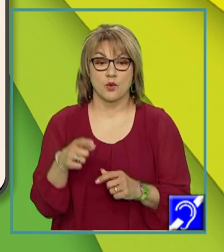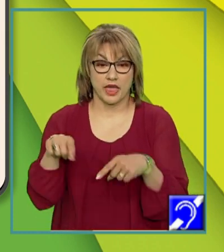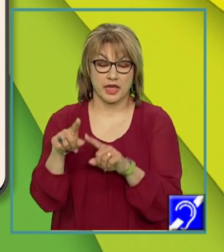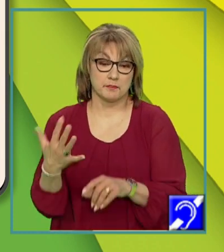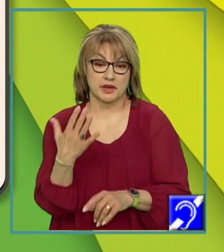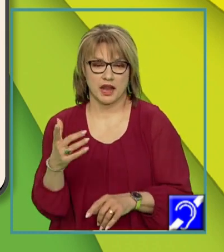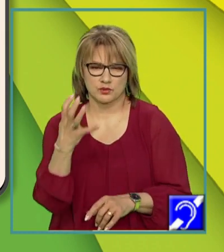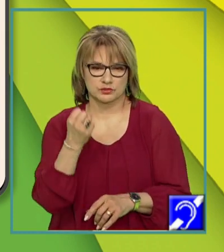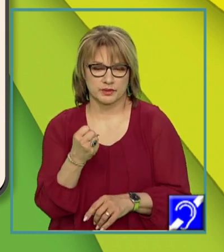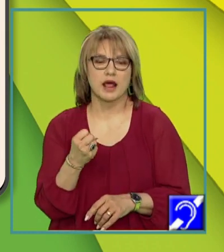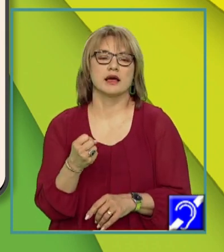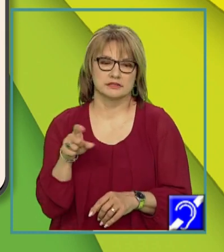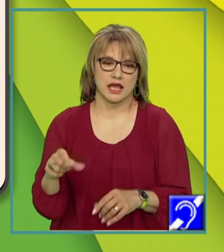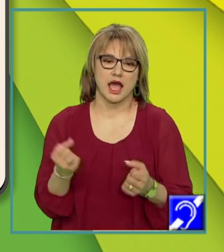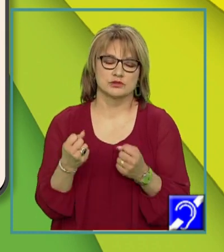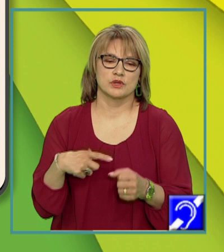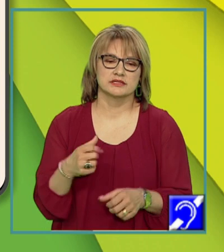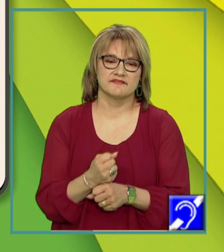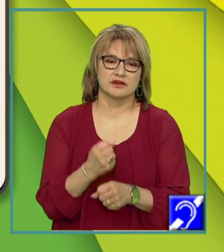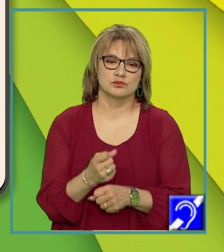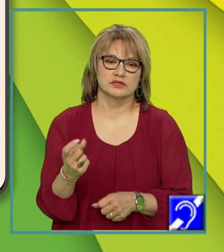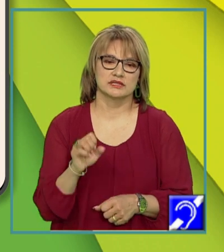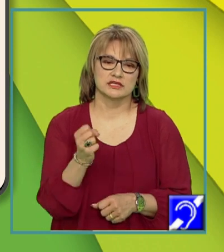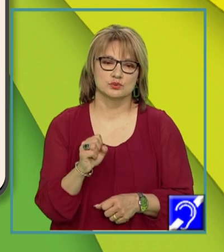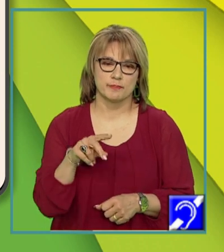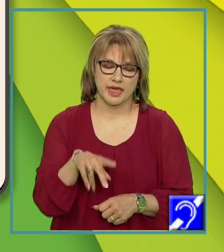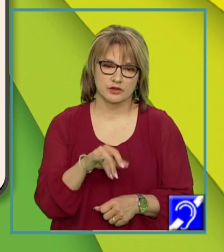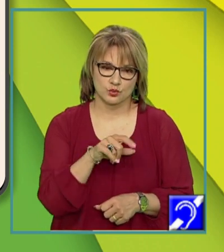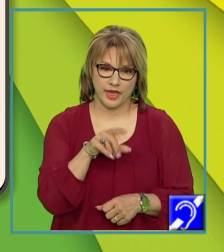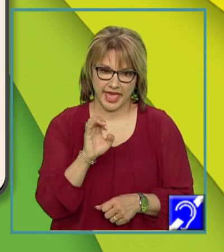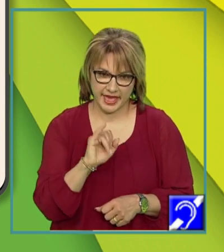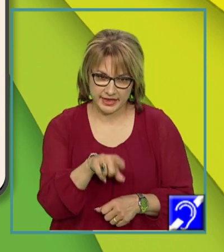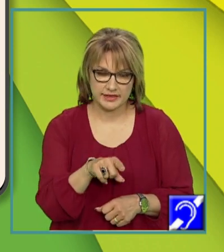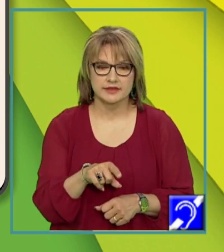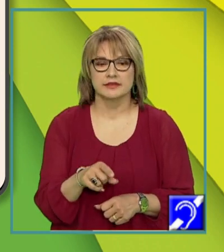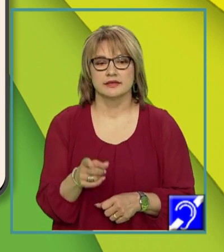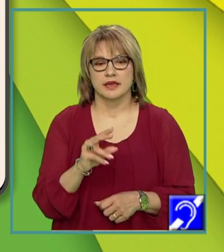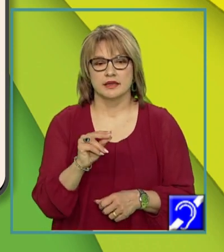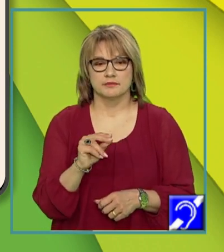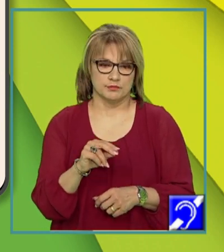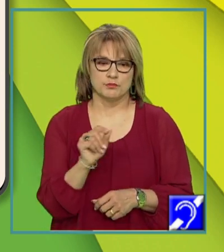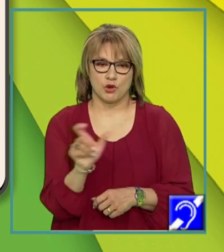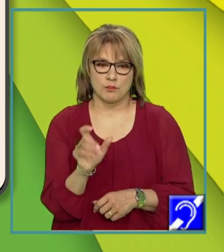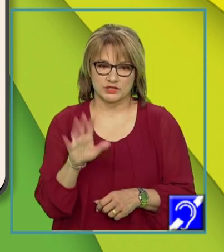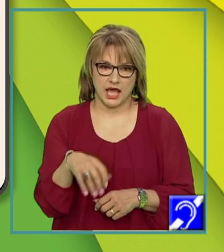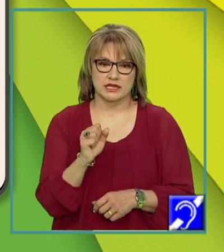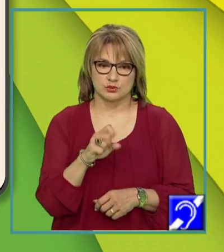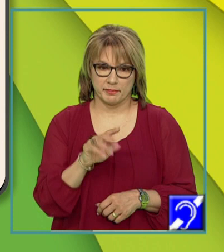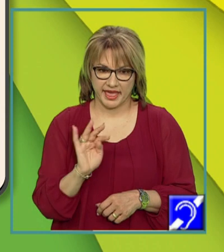recunoaștem că acțiunea este făcută de subiectul ei, adică propoziția noastră are subiect.